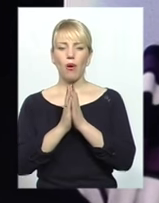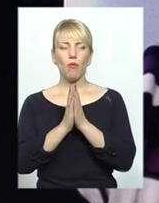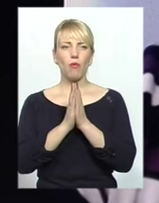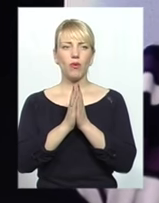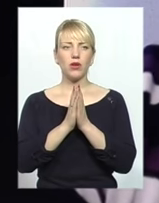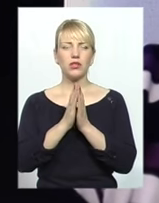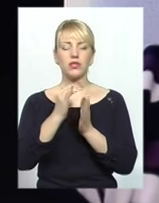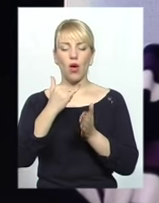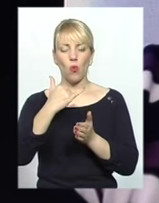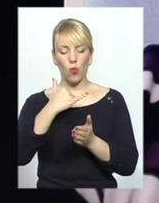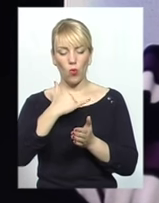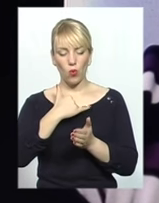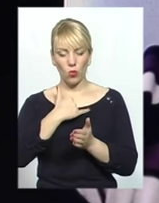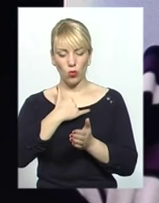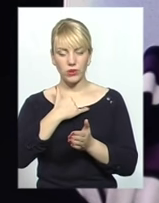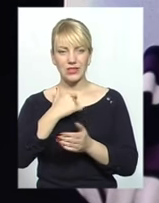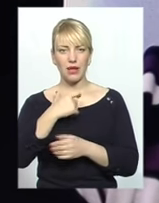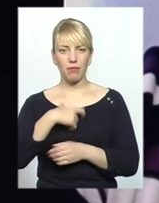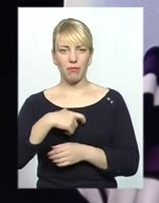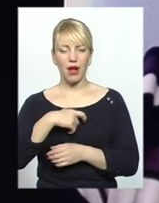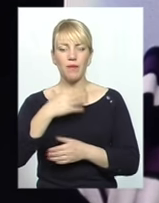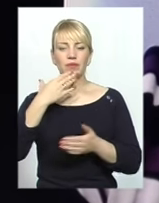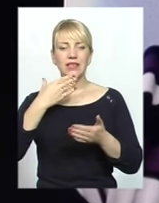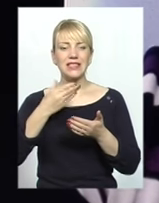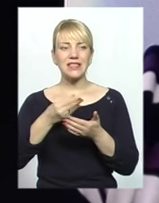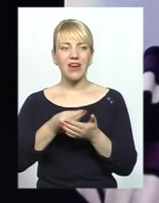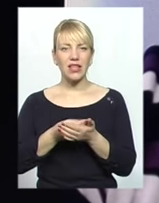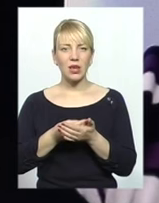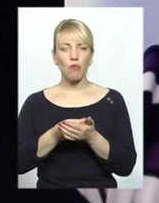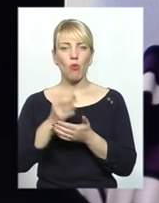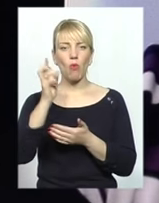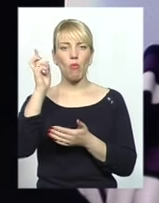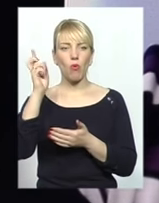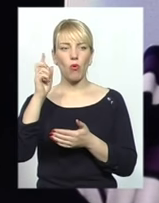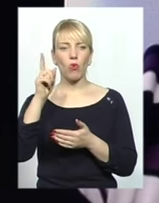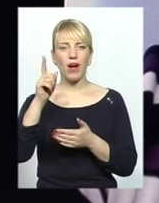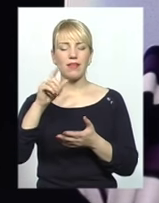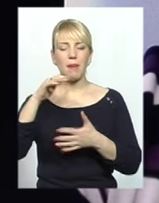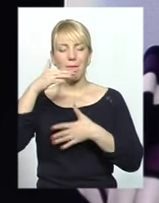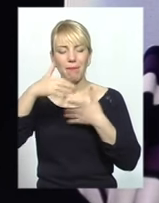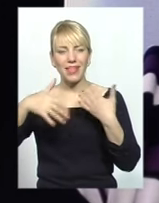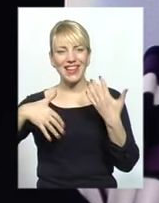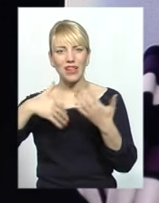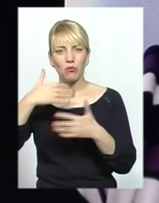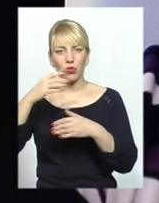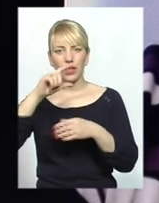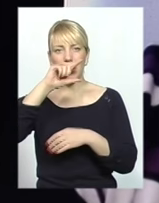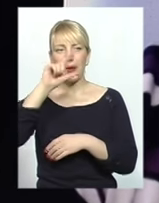своєму Богу. Але вони перепутали мечеть, яка теж є для цих целей, і